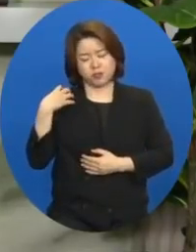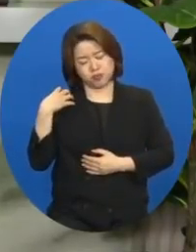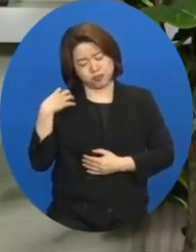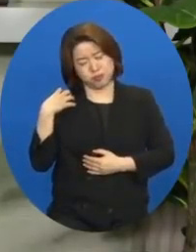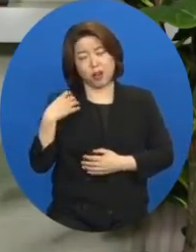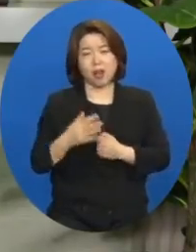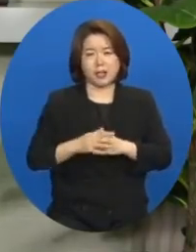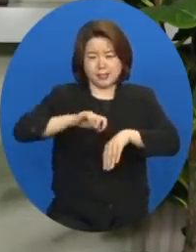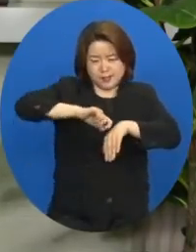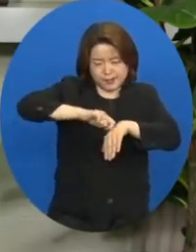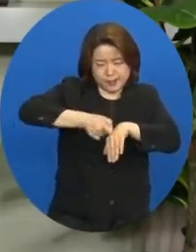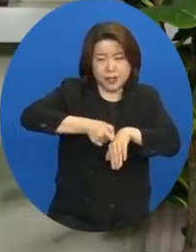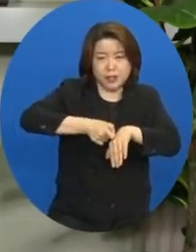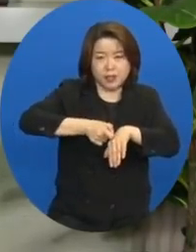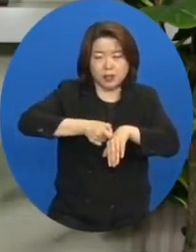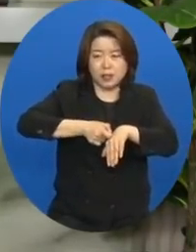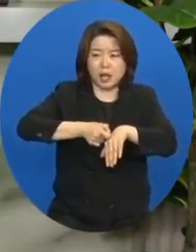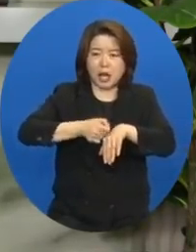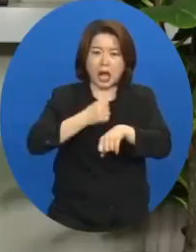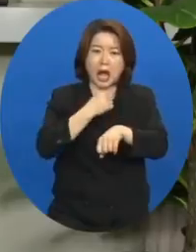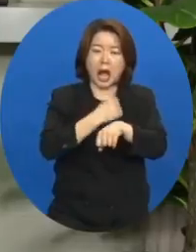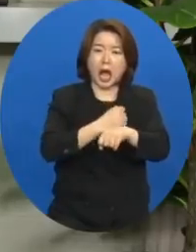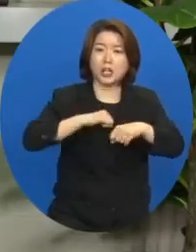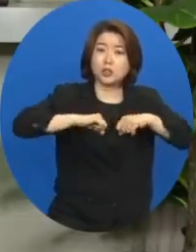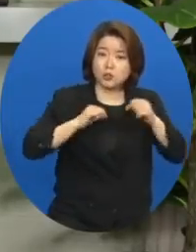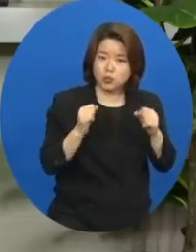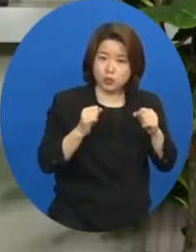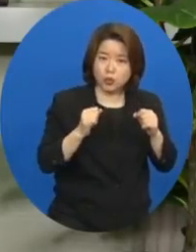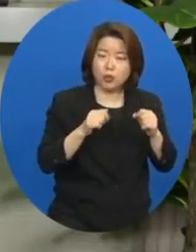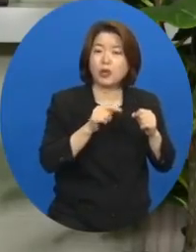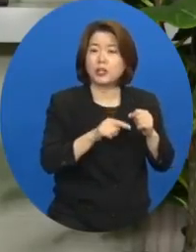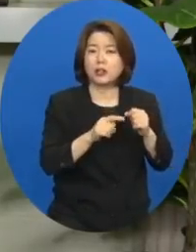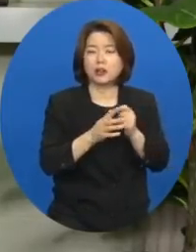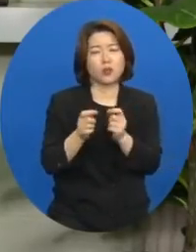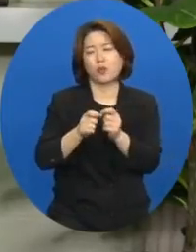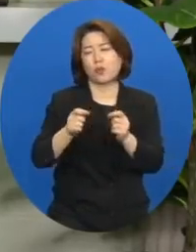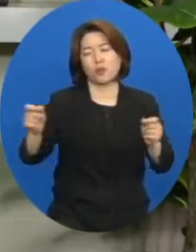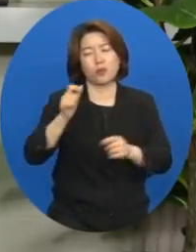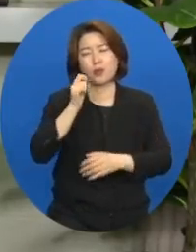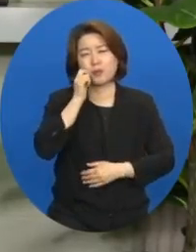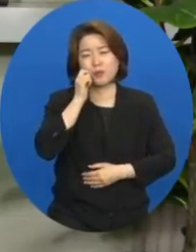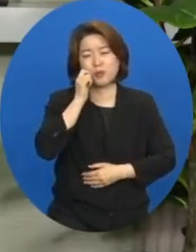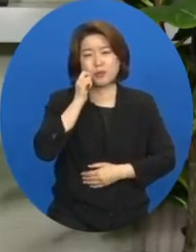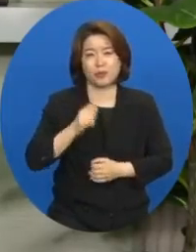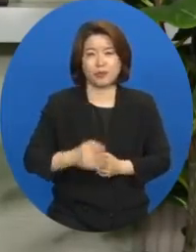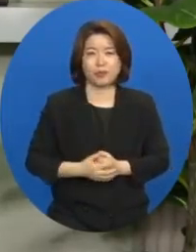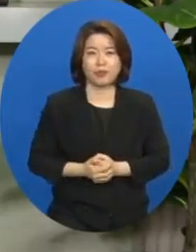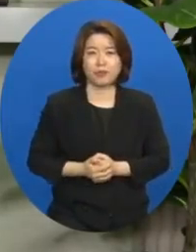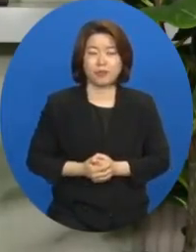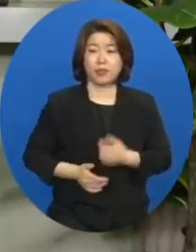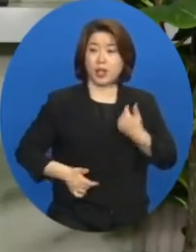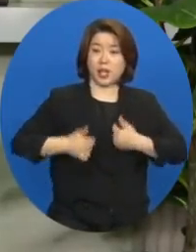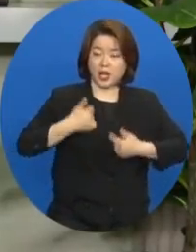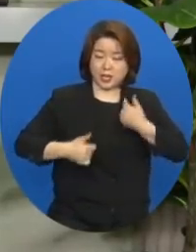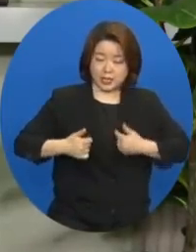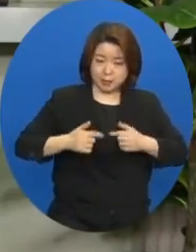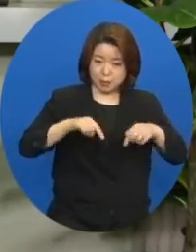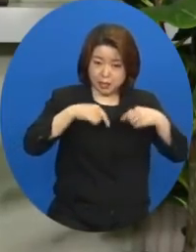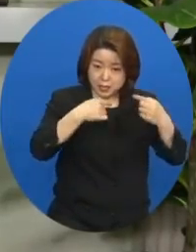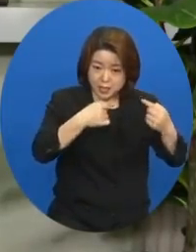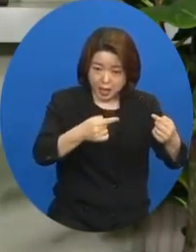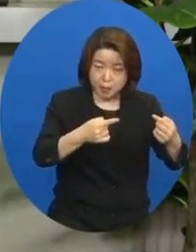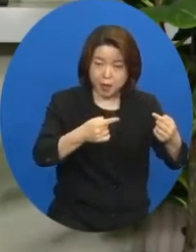억지로 해야 되는 순종은 사실은 오래가지 못합니다. 기쁨으로 할 수 있는